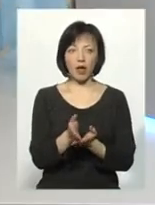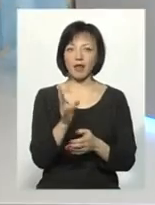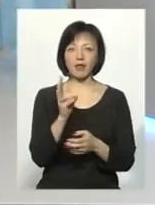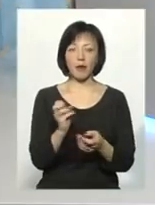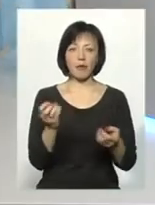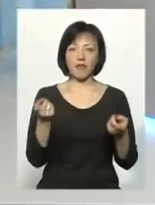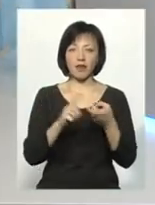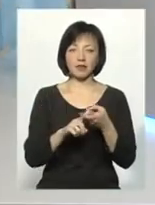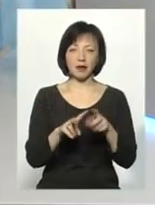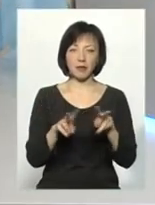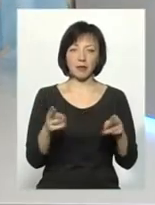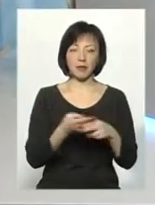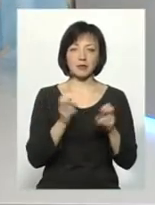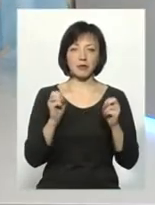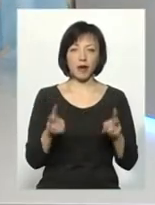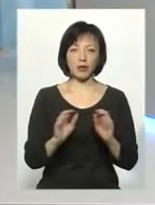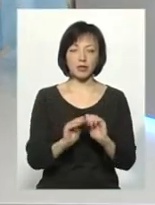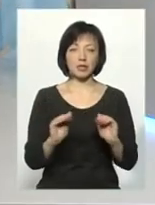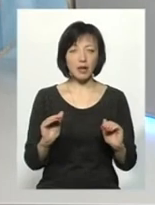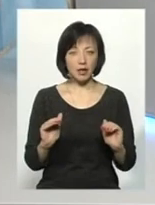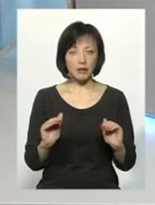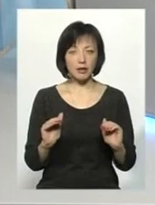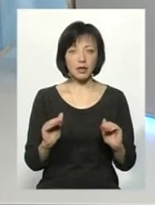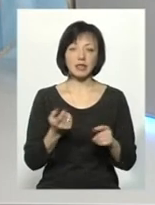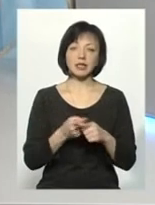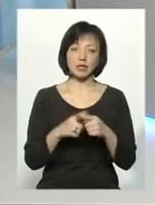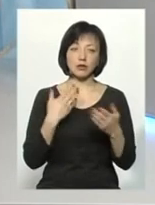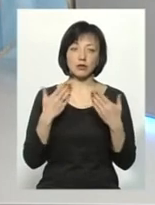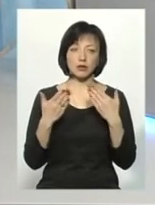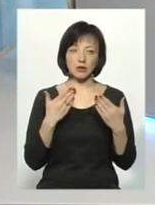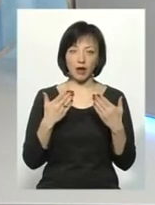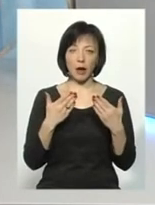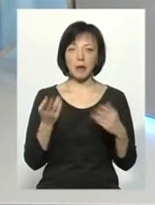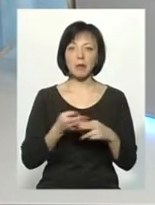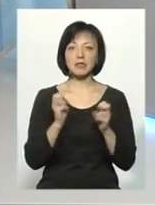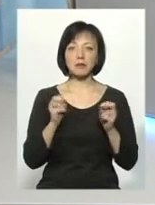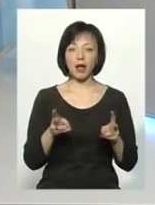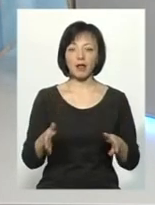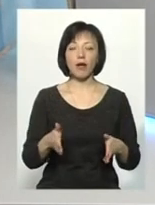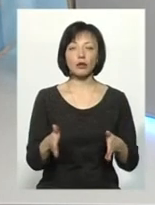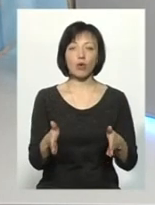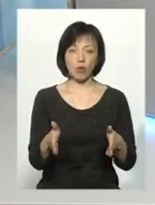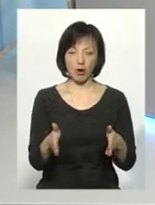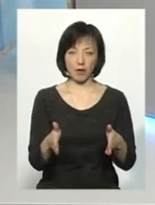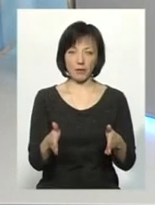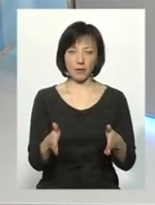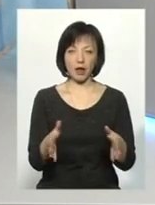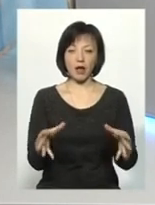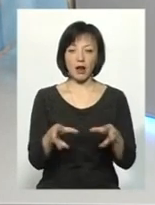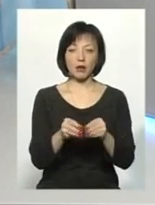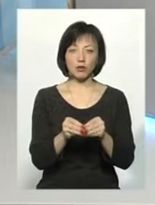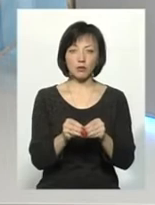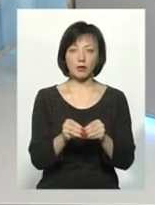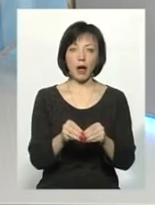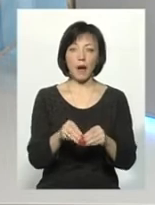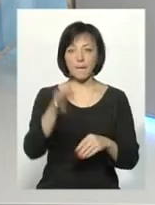пов'язаний так само із безпекою дітей, і це стосується безпеки на дорогах. Разом із